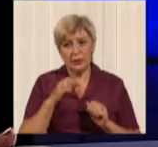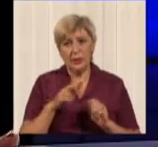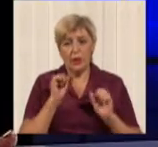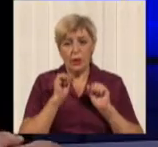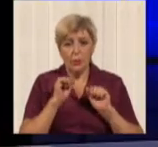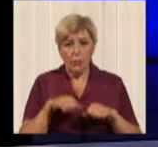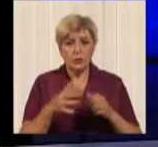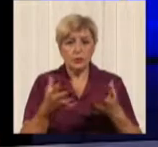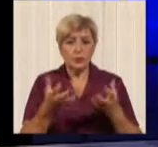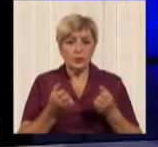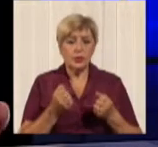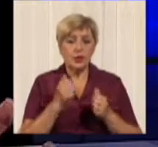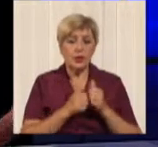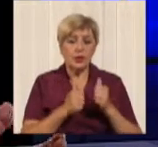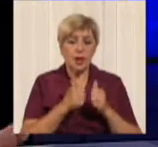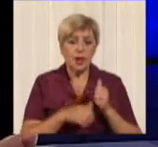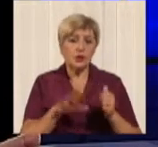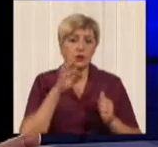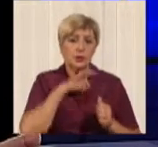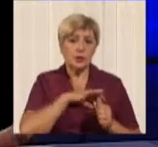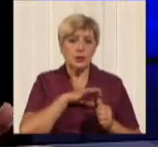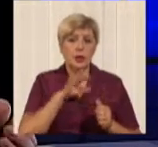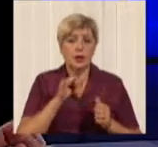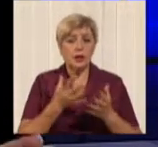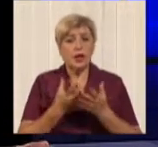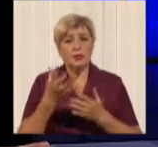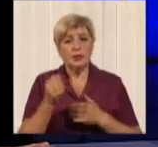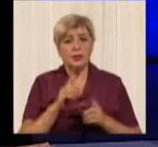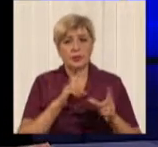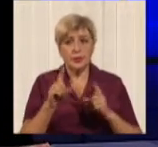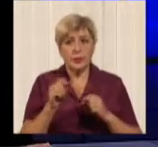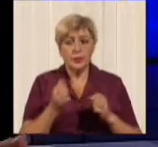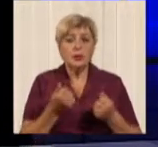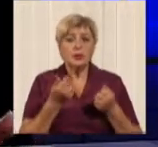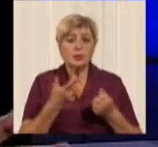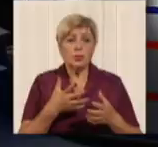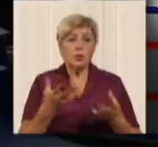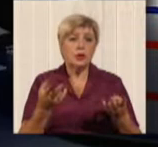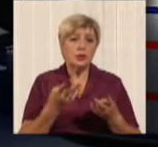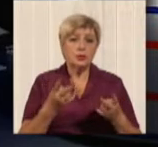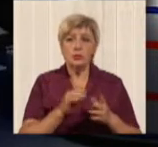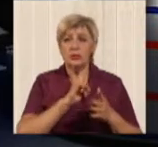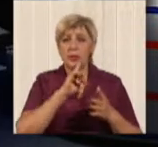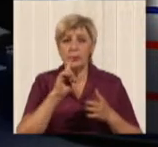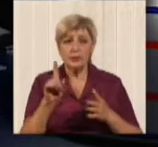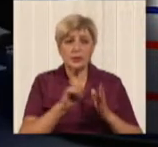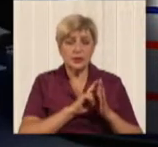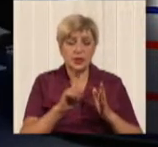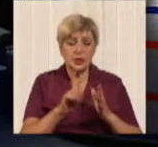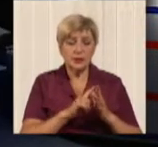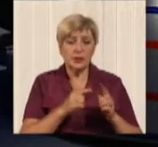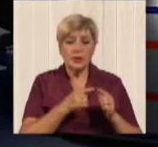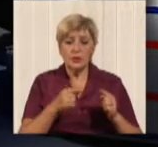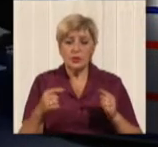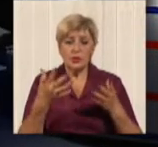каждый представитель льготной категории і при этом оплачивать проезд. Сколько ему нужно потребуется раз ездить в течении дня, недели, месяца, це вже каждый